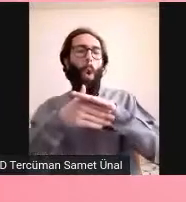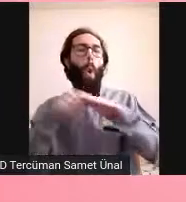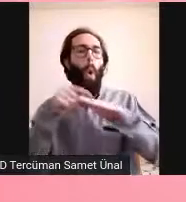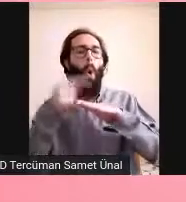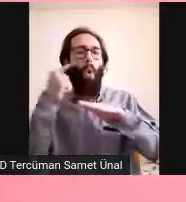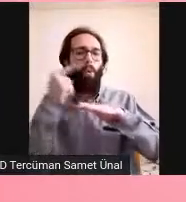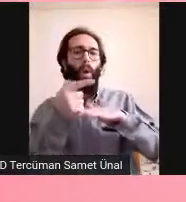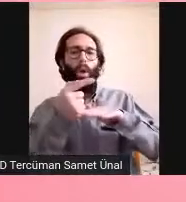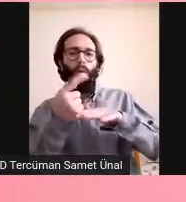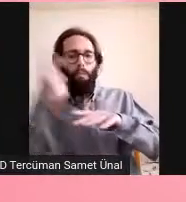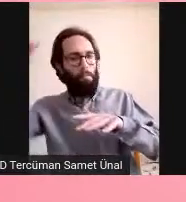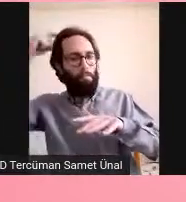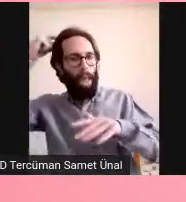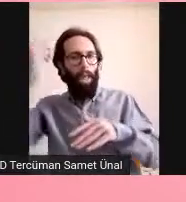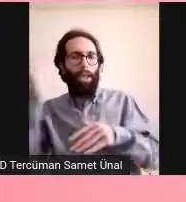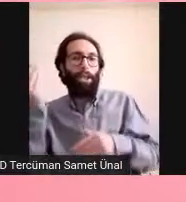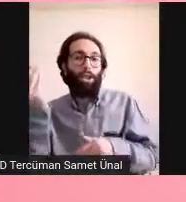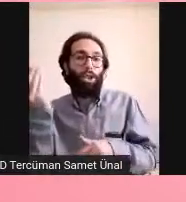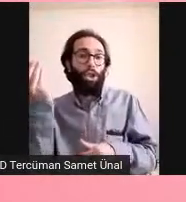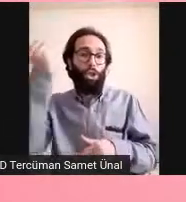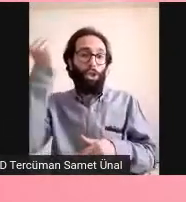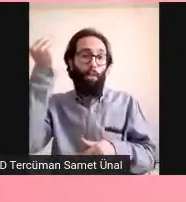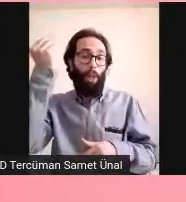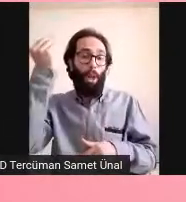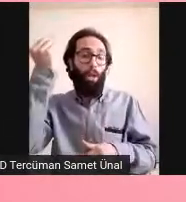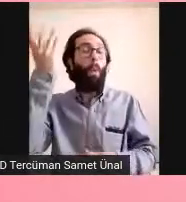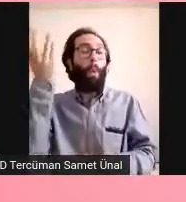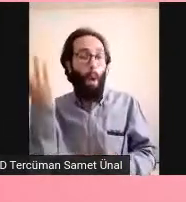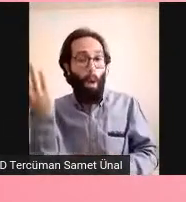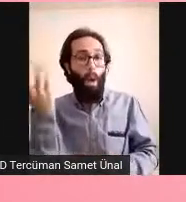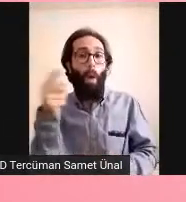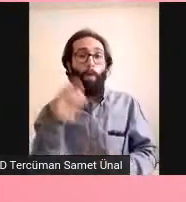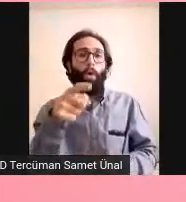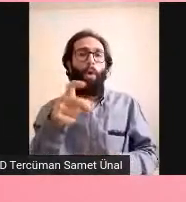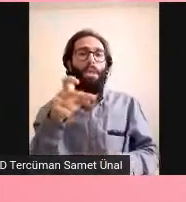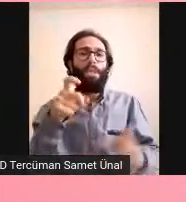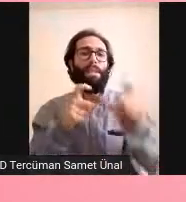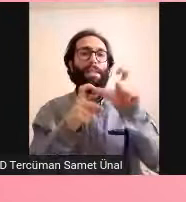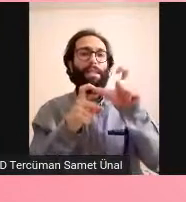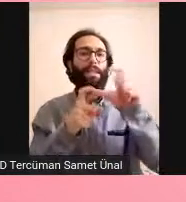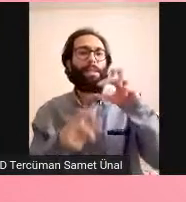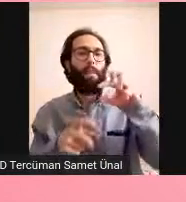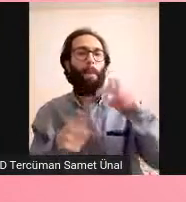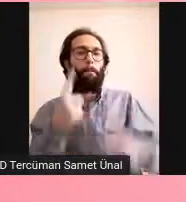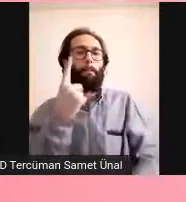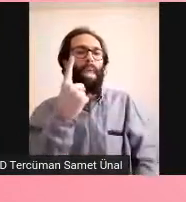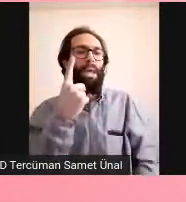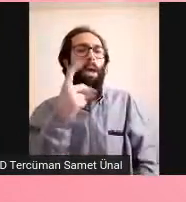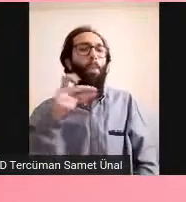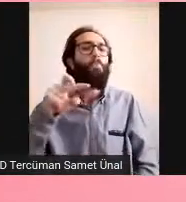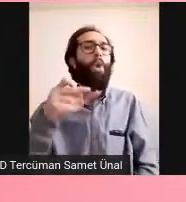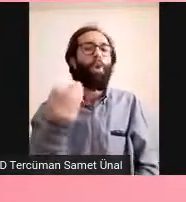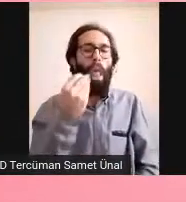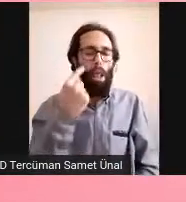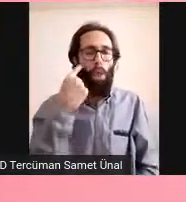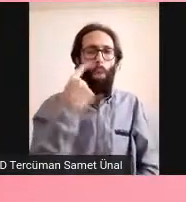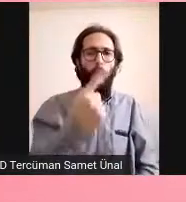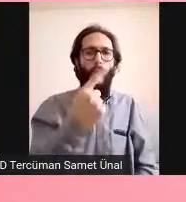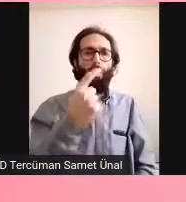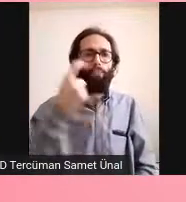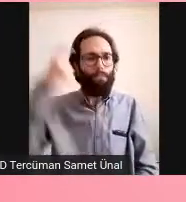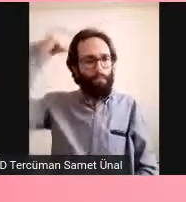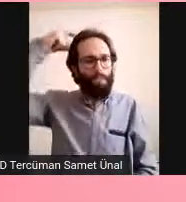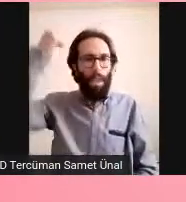1 proteini. Bu Spike 1 proteininin kan beyin bariyerini geçtiğini göstermişler. İşte hani beyinde